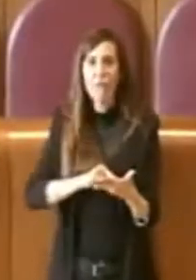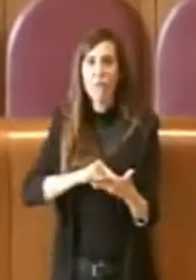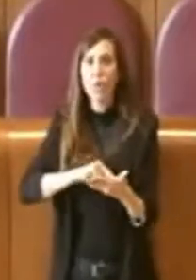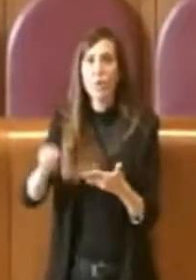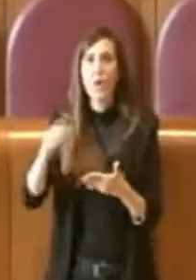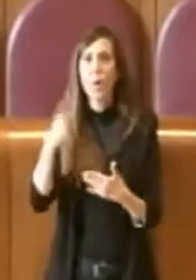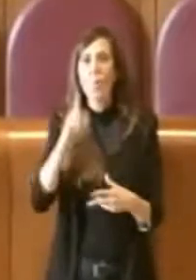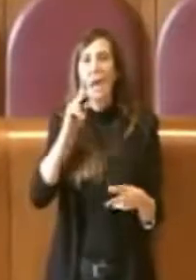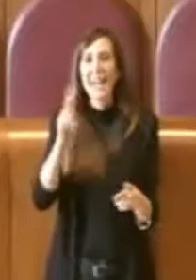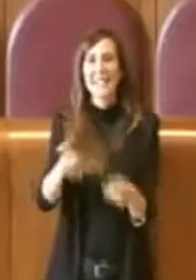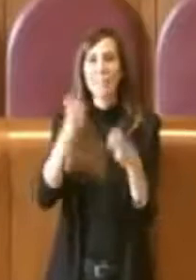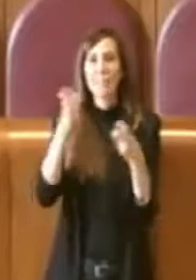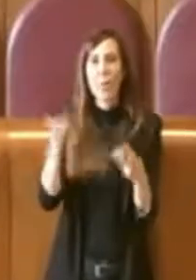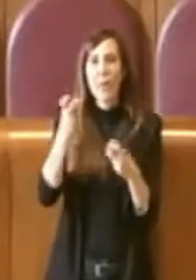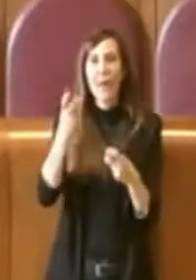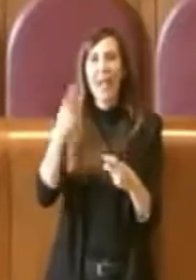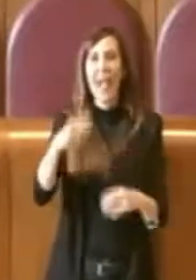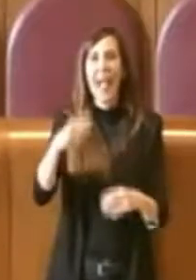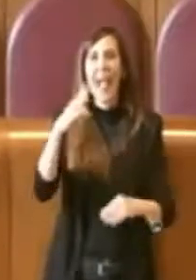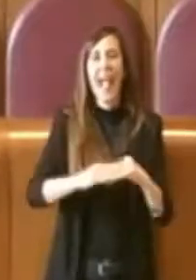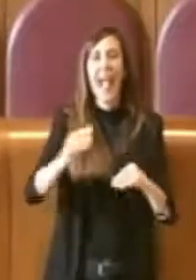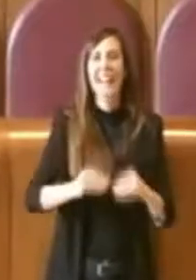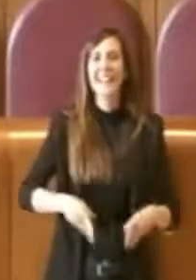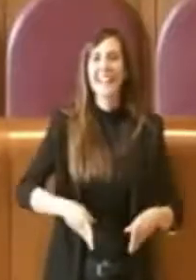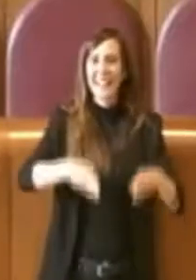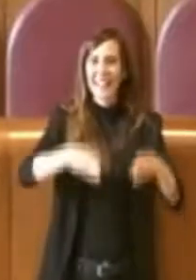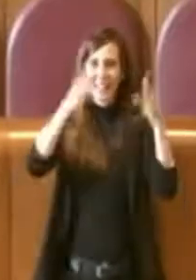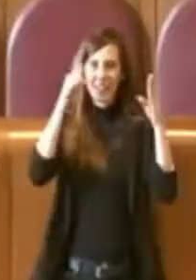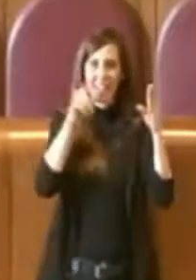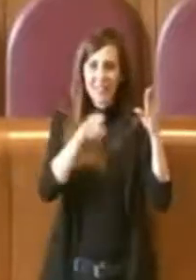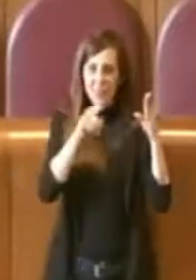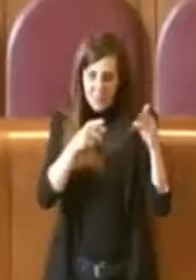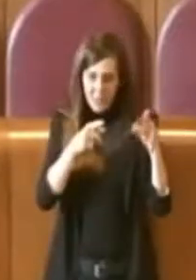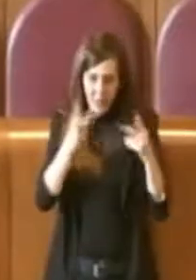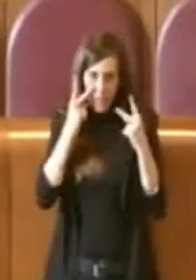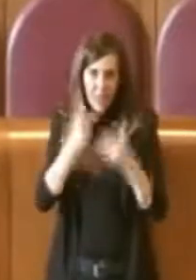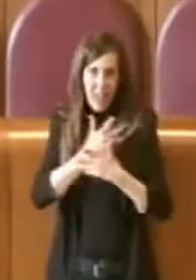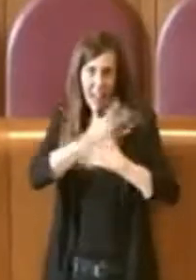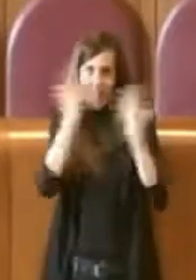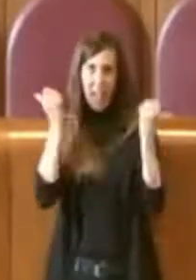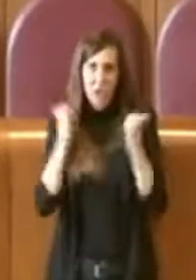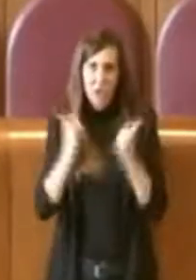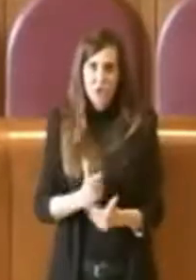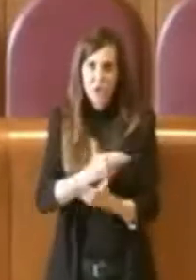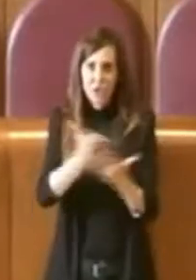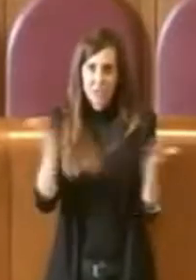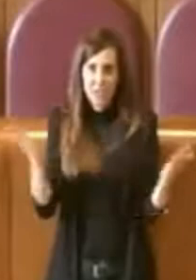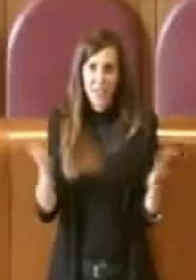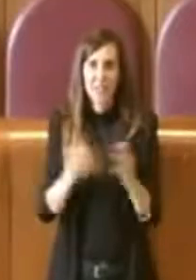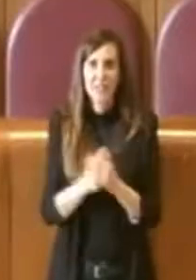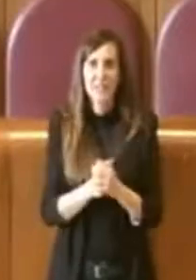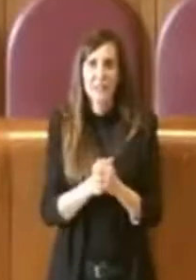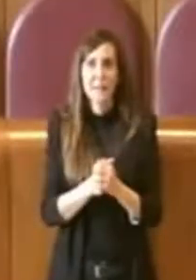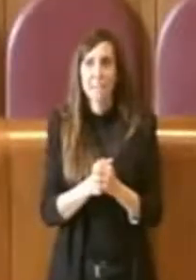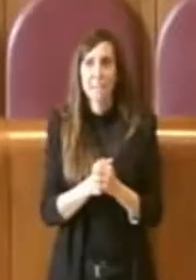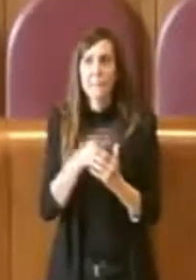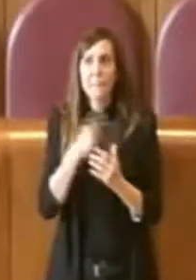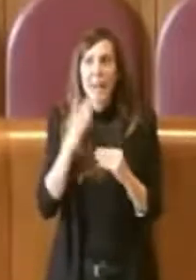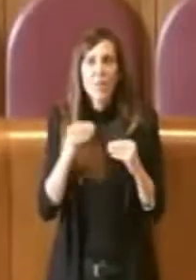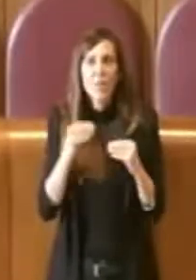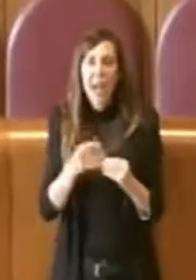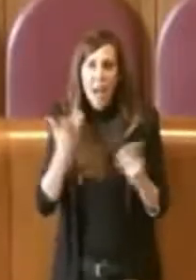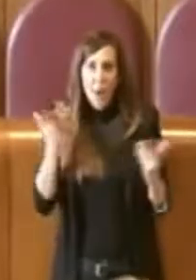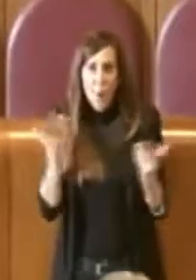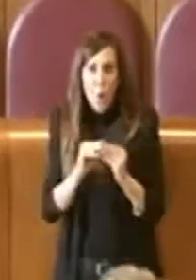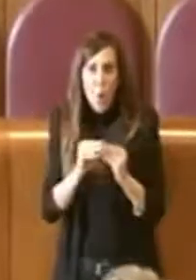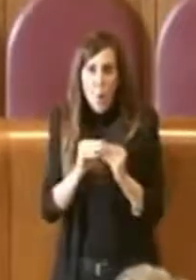speculazione edilizia che era invisa alla cittadinanza. Nonostante tutto l'hanno fatto, ma l'hanno fatto anche nel